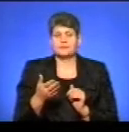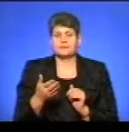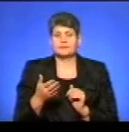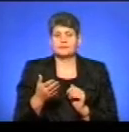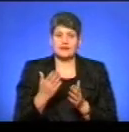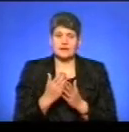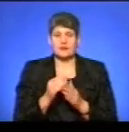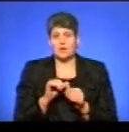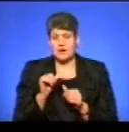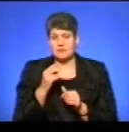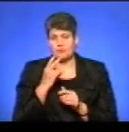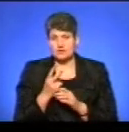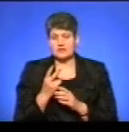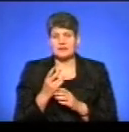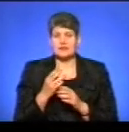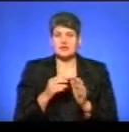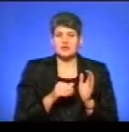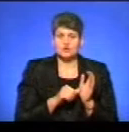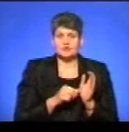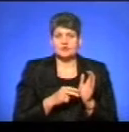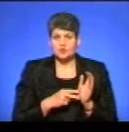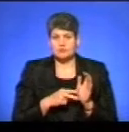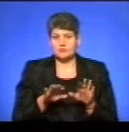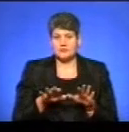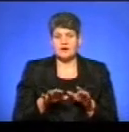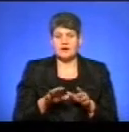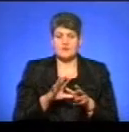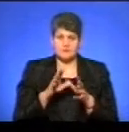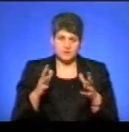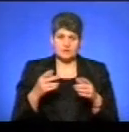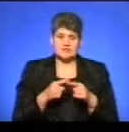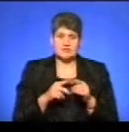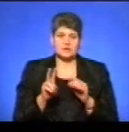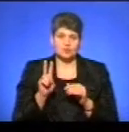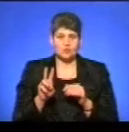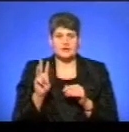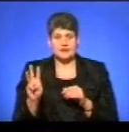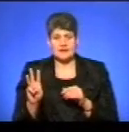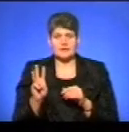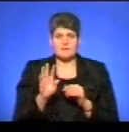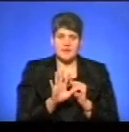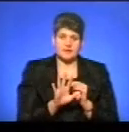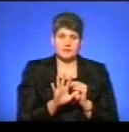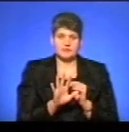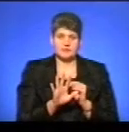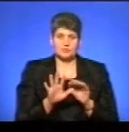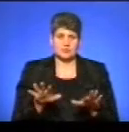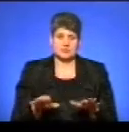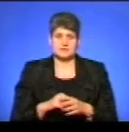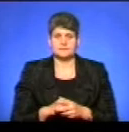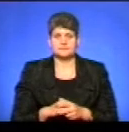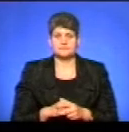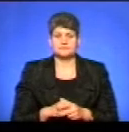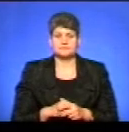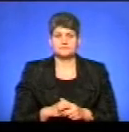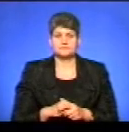Є, окраймі, показники, де є сьома позиція, восьма, а в основному це друга, третя, п'ята позиції по державі.